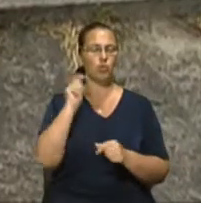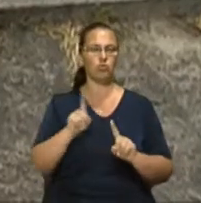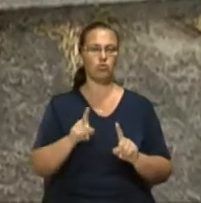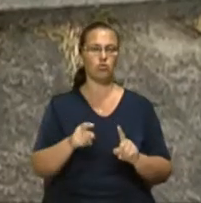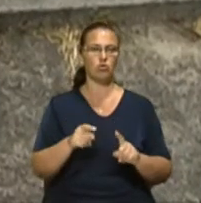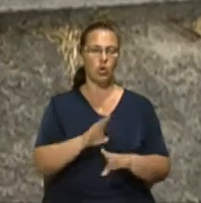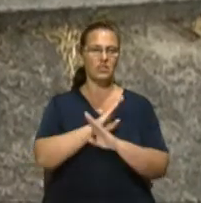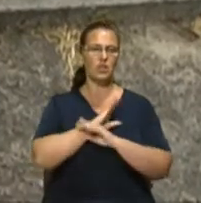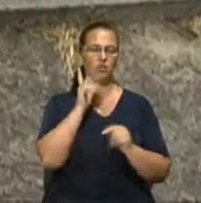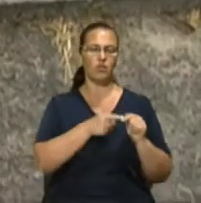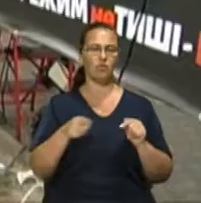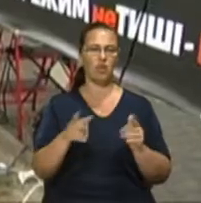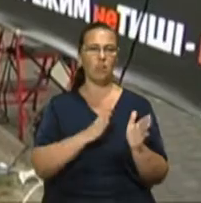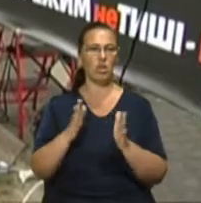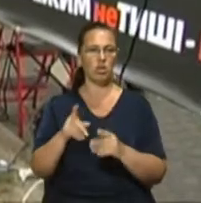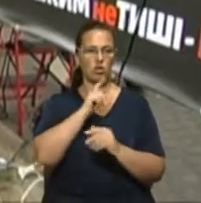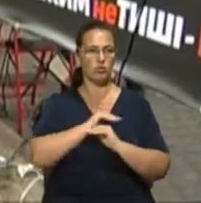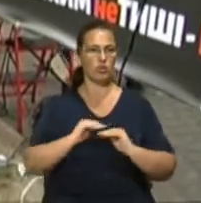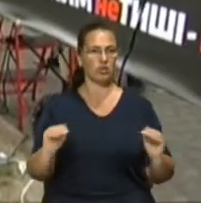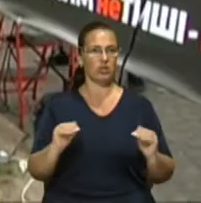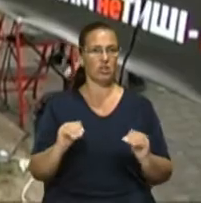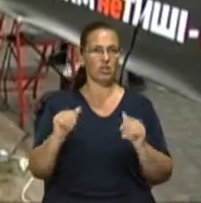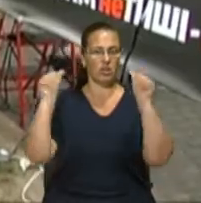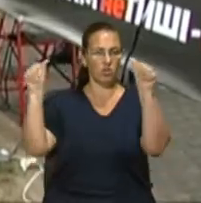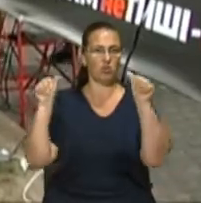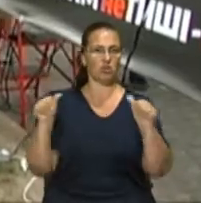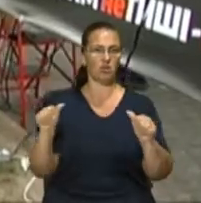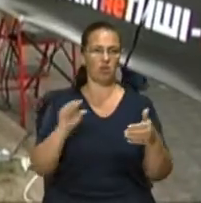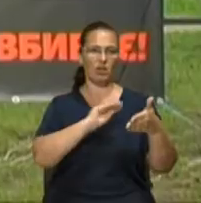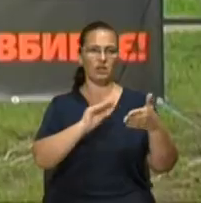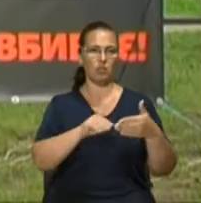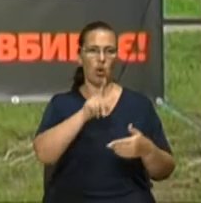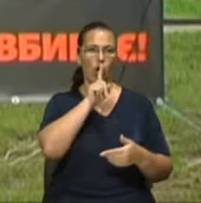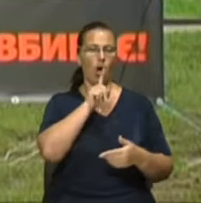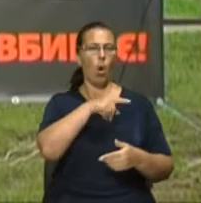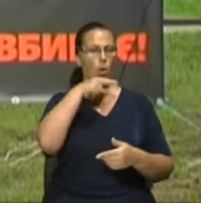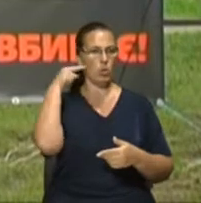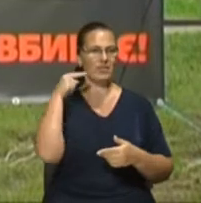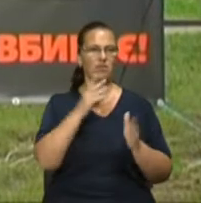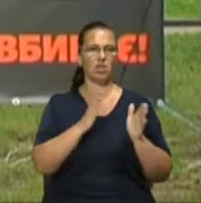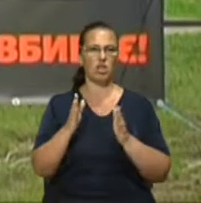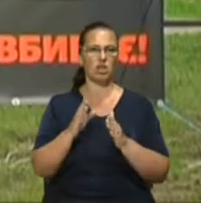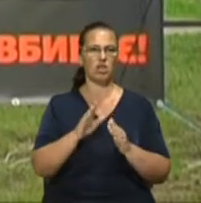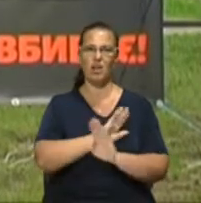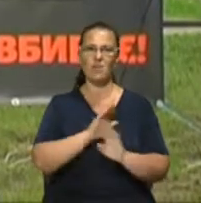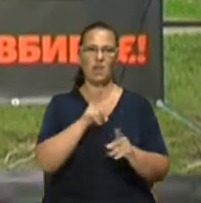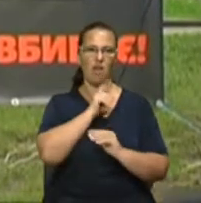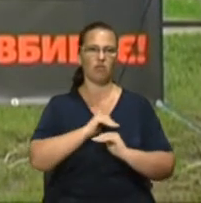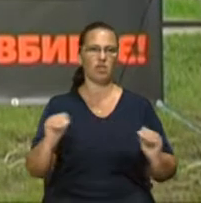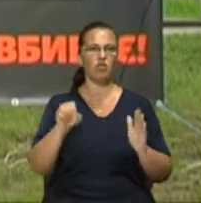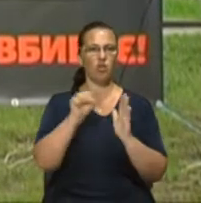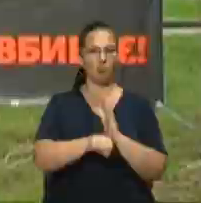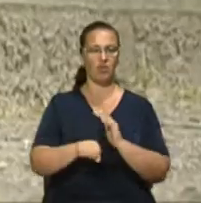під час режиму тиші, а також повісили банер із написом «Російський режим не тиші вбиває» і запалили лампадки.